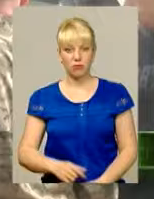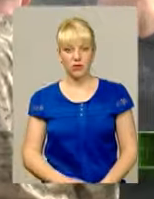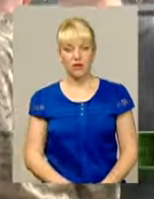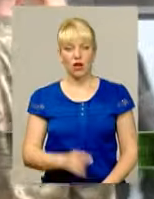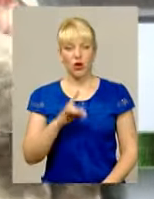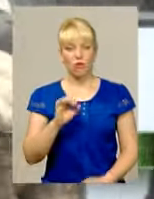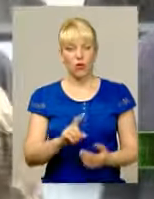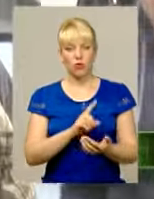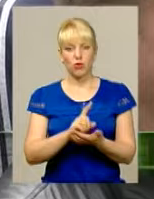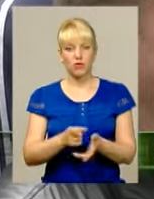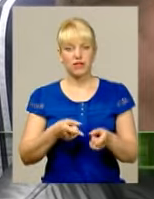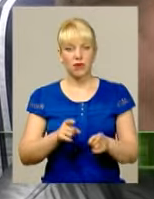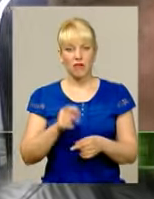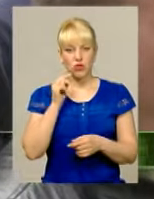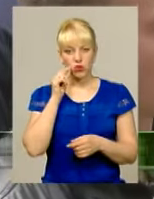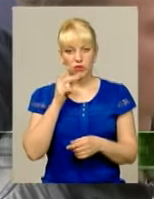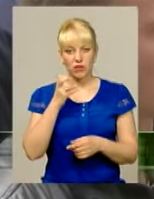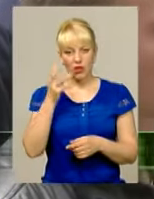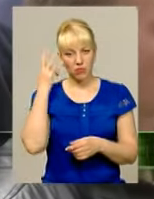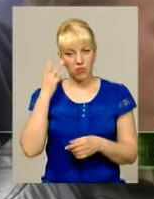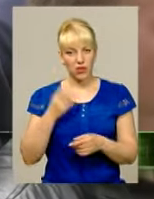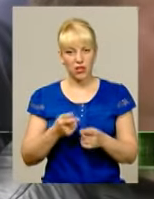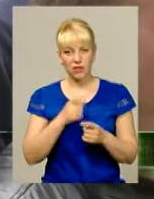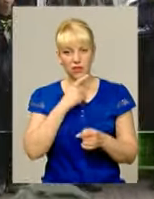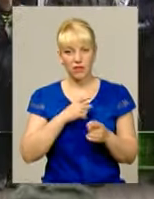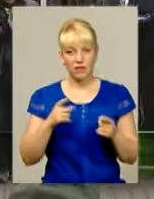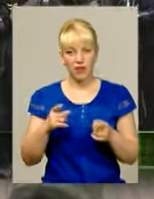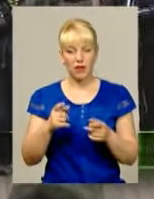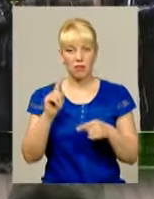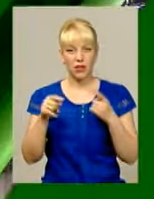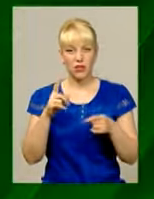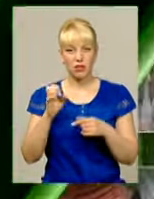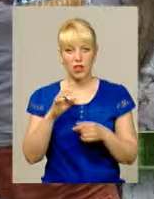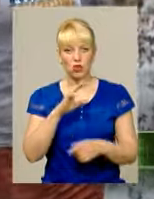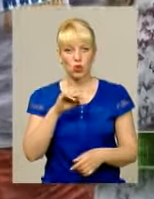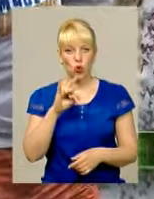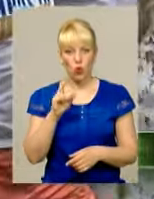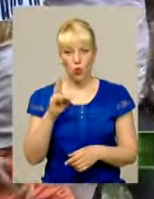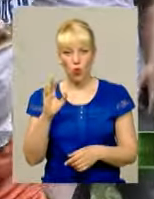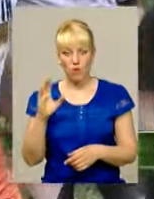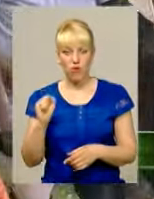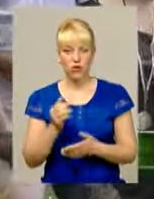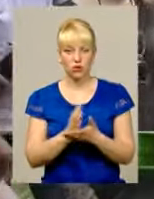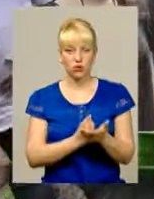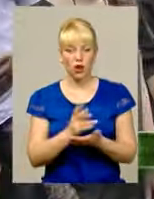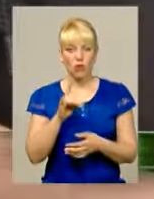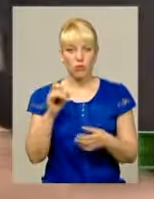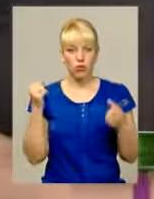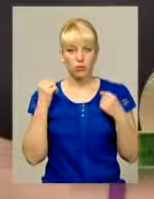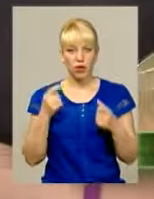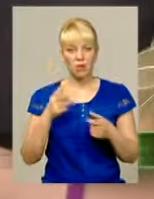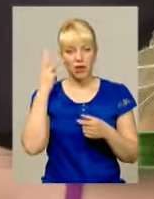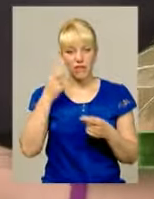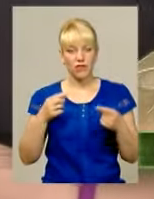обов'язок справжніх чоловіків на Хмельниччині триває призов на строкову службу Про спорт на Хмельниччині визначили